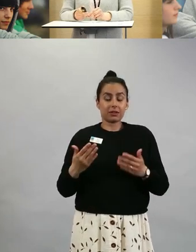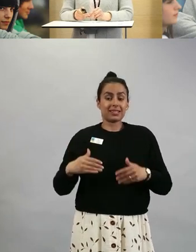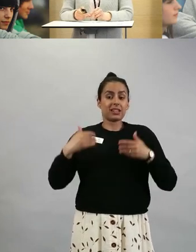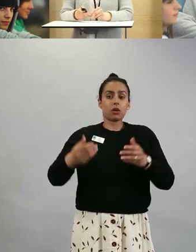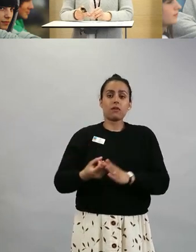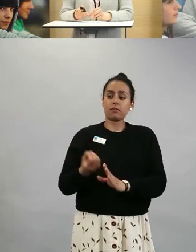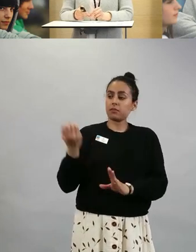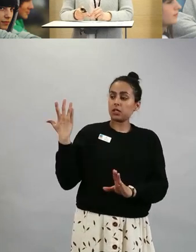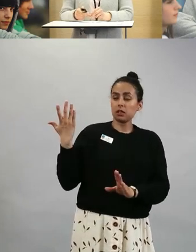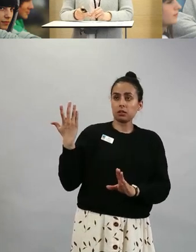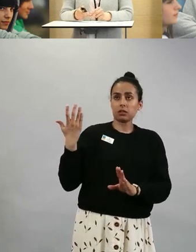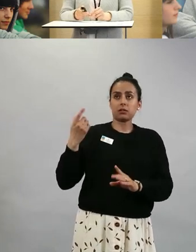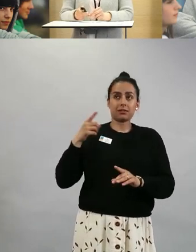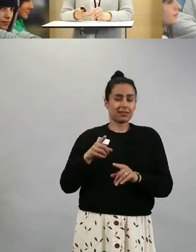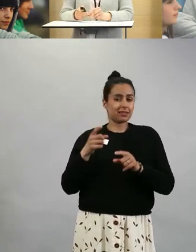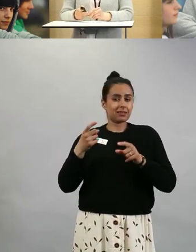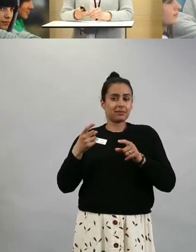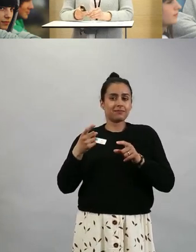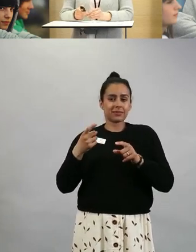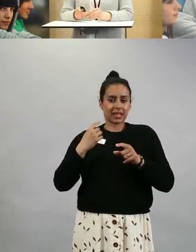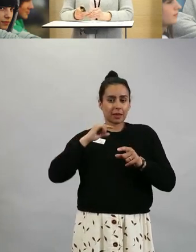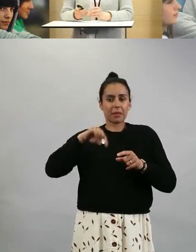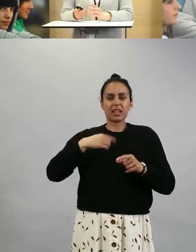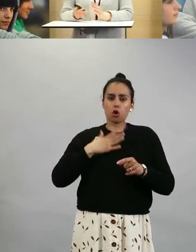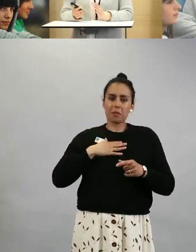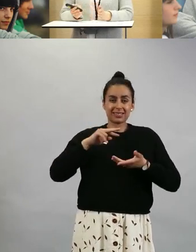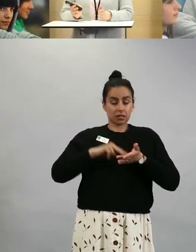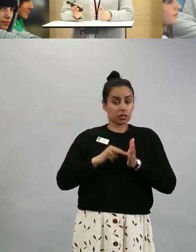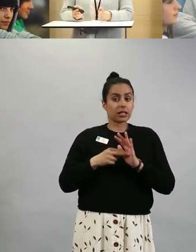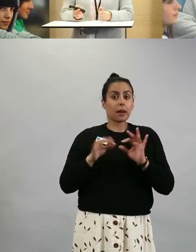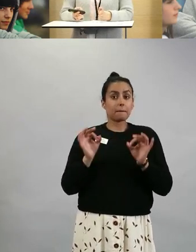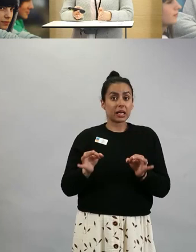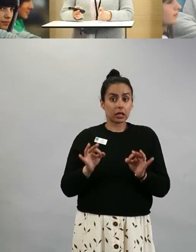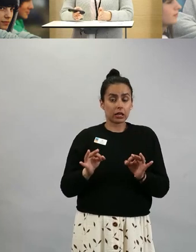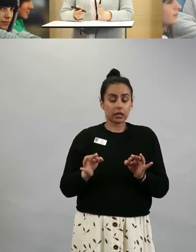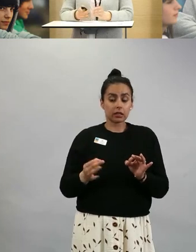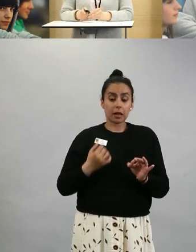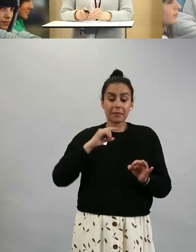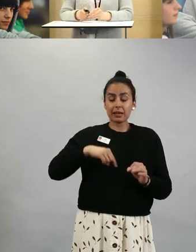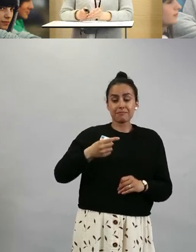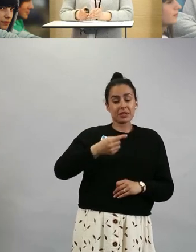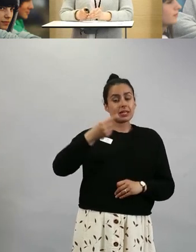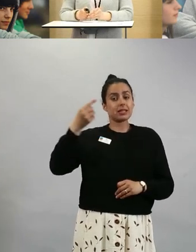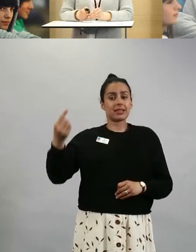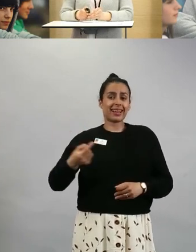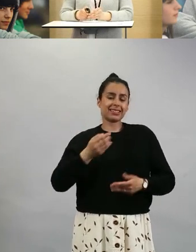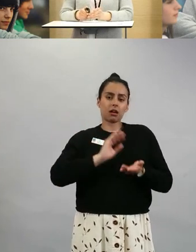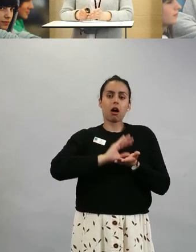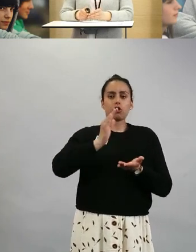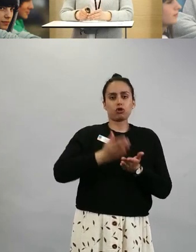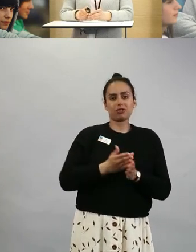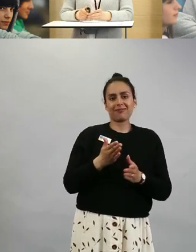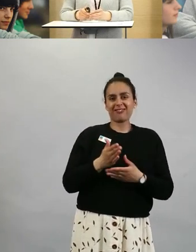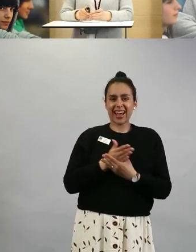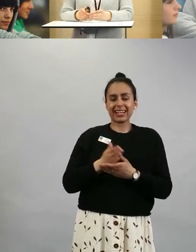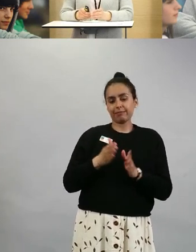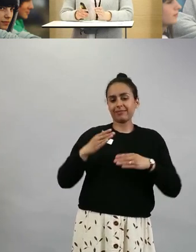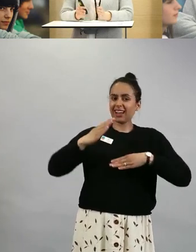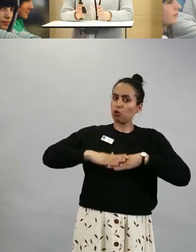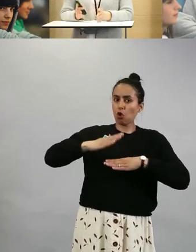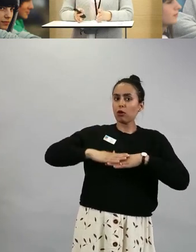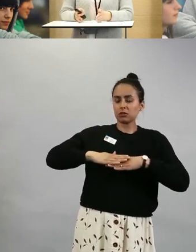että meillähän on ollut sellainen strategia, missä meillä on aika pitkä annosväli. Ja me ollaan